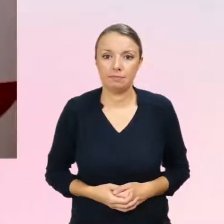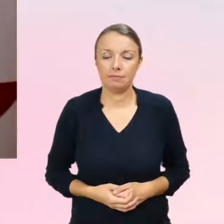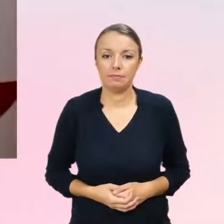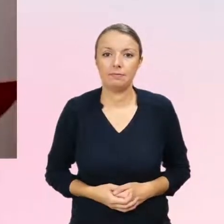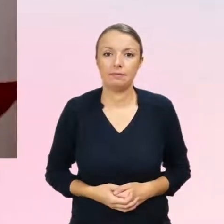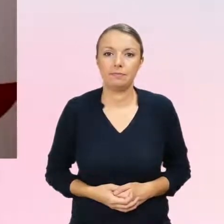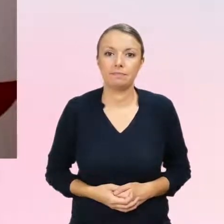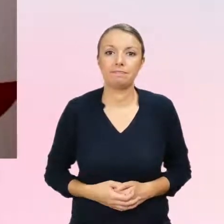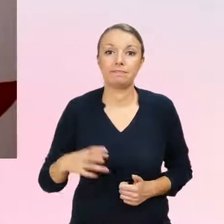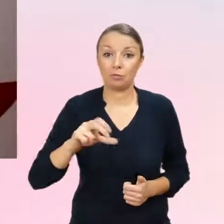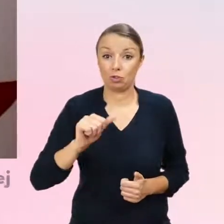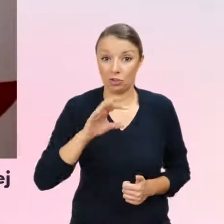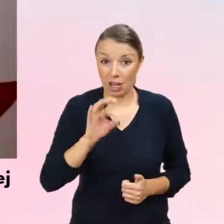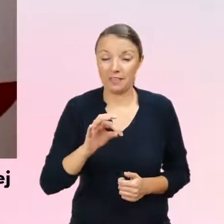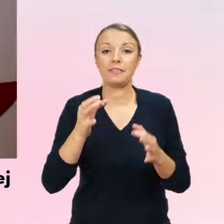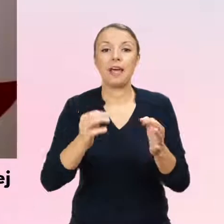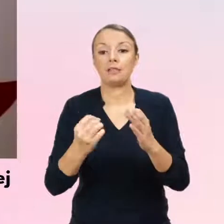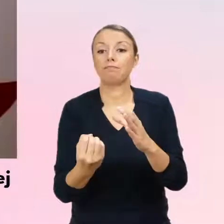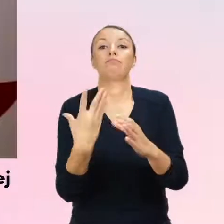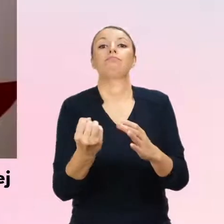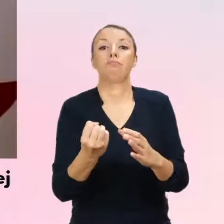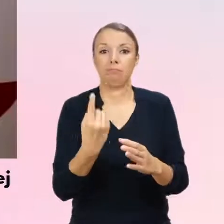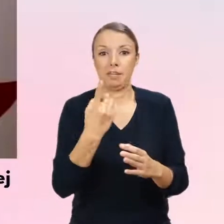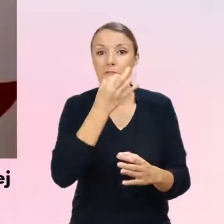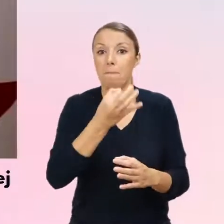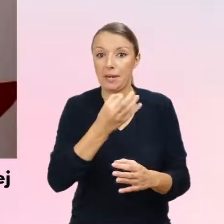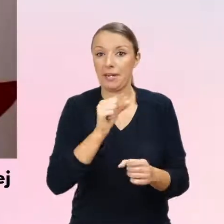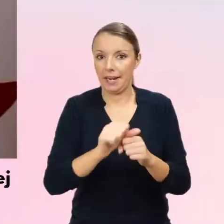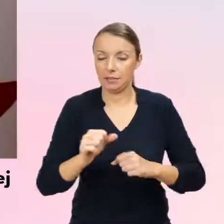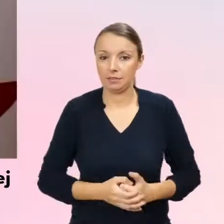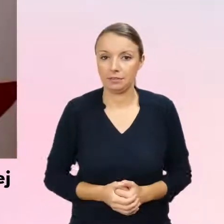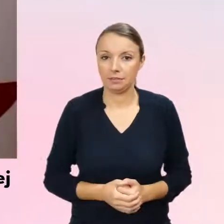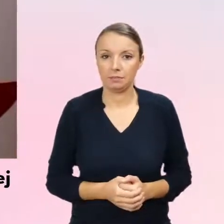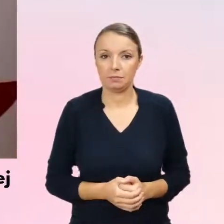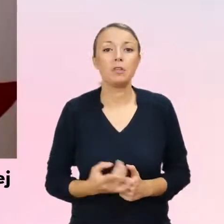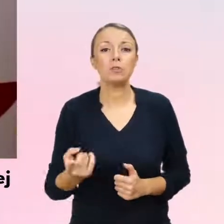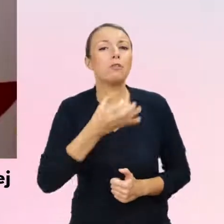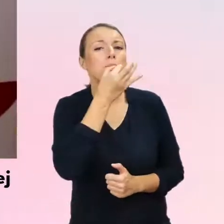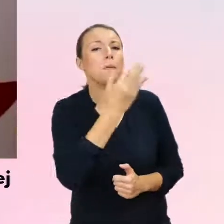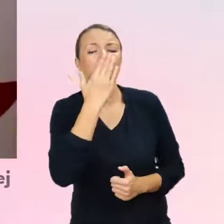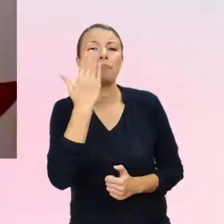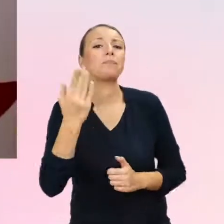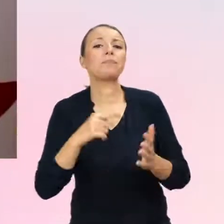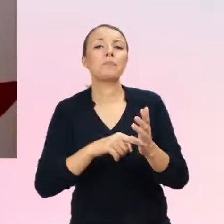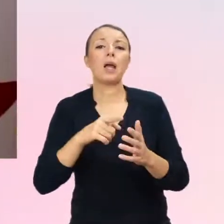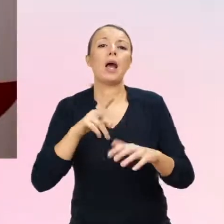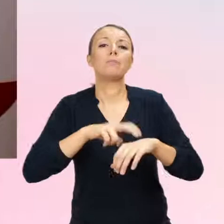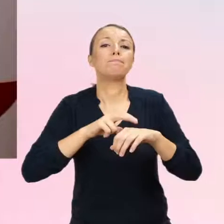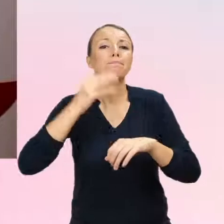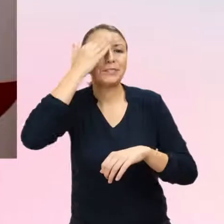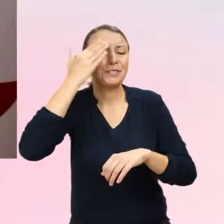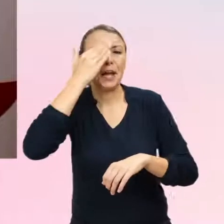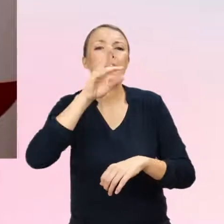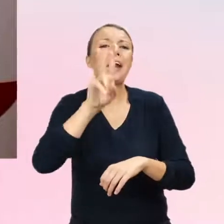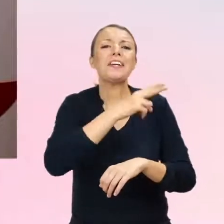Na czacie pojawiło się jedno pytanie i to było pytanie o to, kiedy psychiatra kieruje pacjenta, pacjentkę do